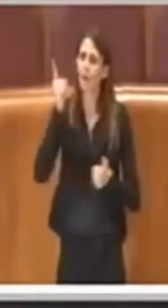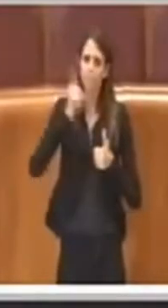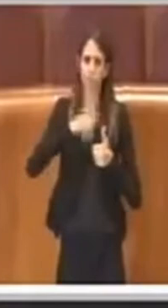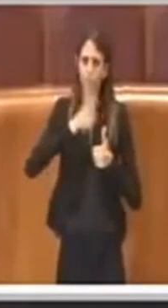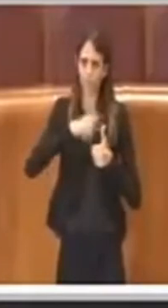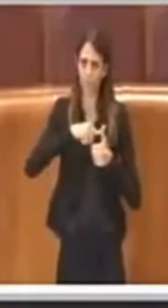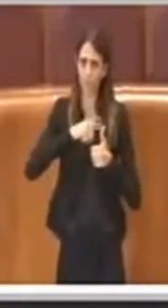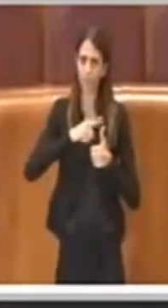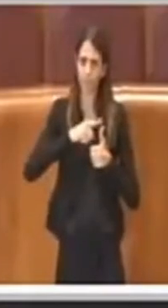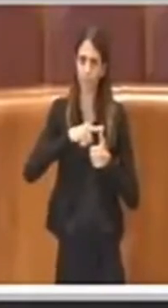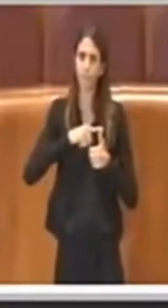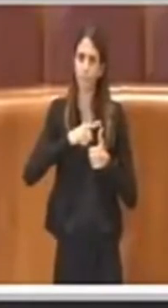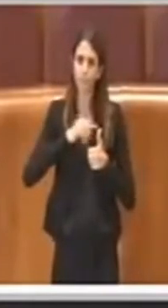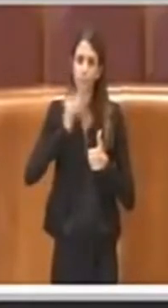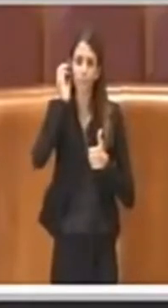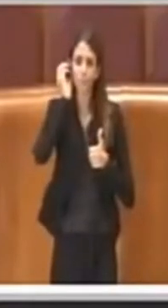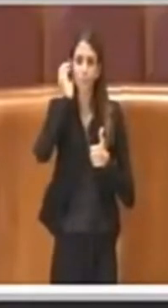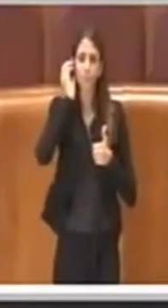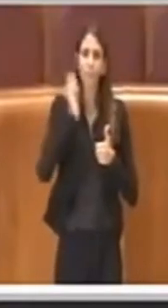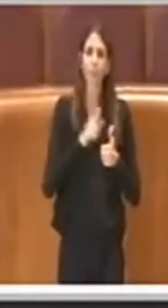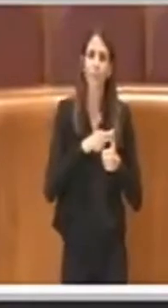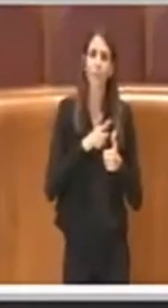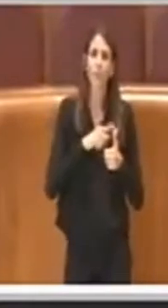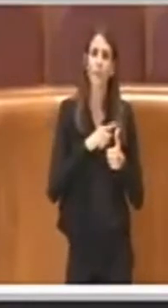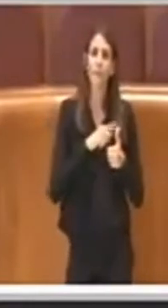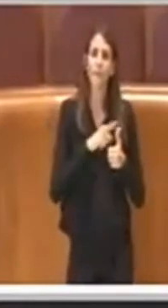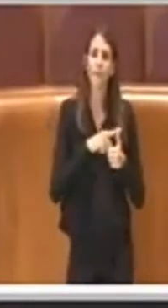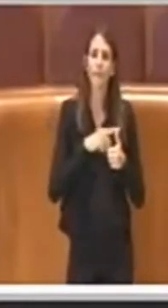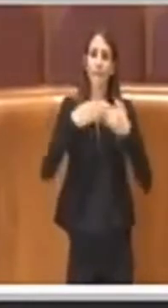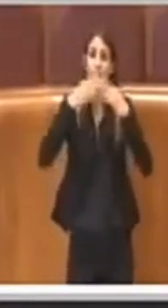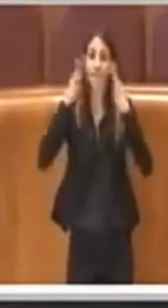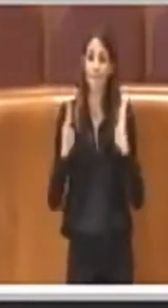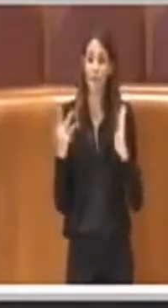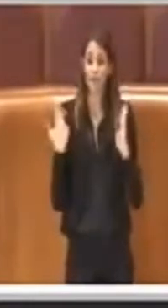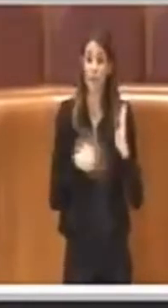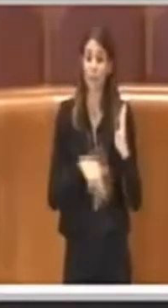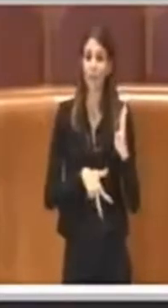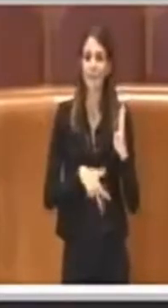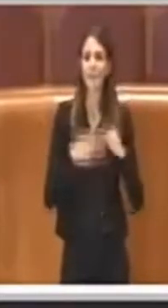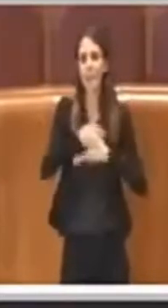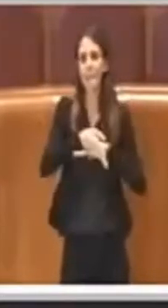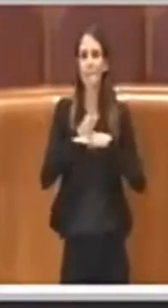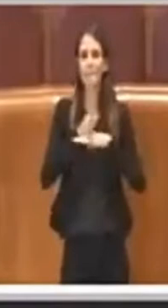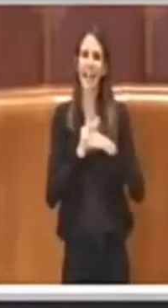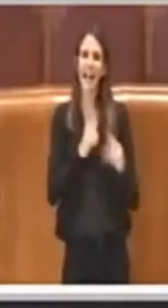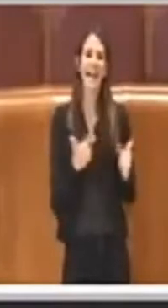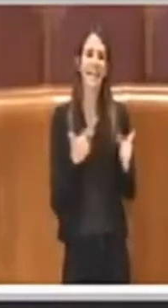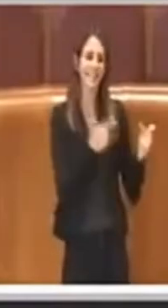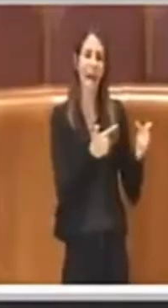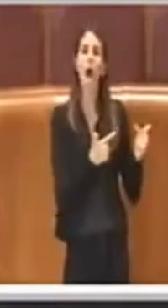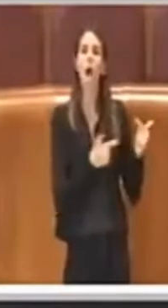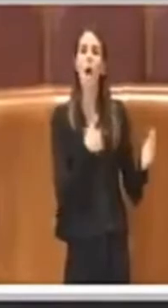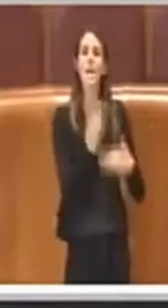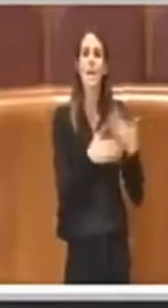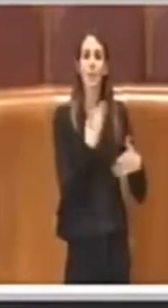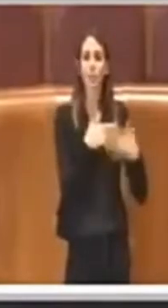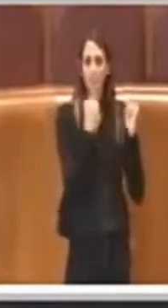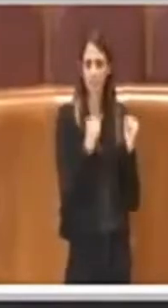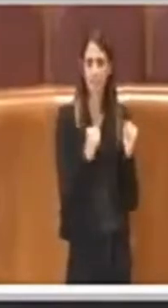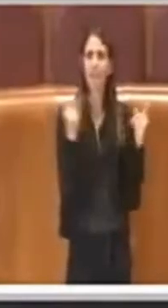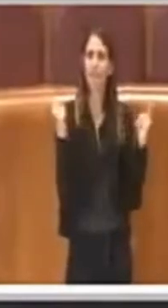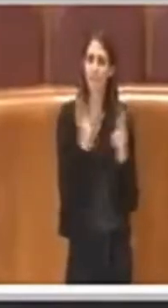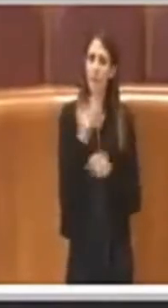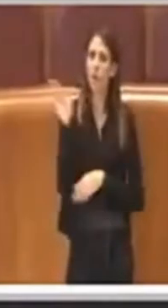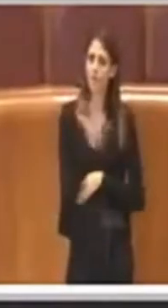il fatto di destinare una parte dell'housing all'emergenza abitativa, ovviamente con delle percentuali,